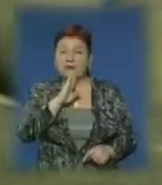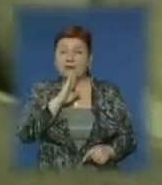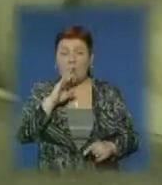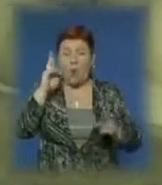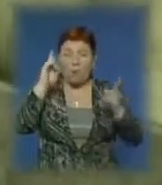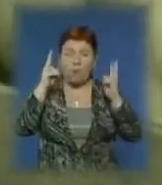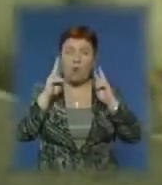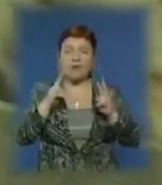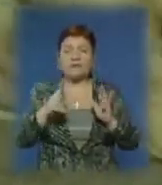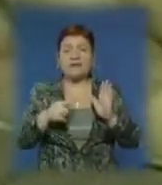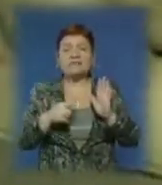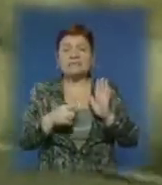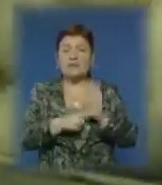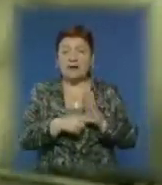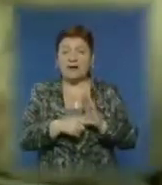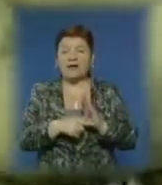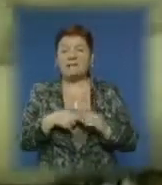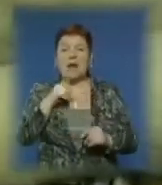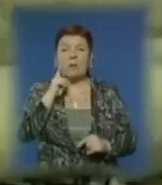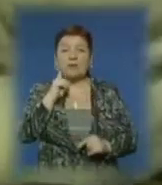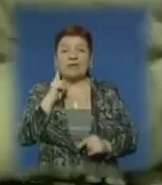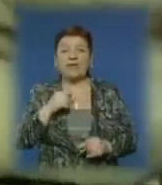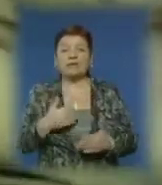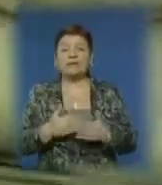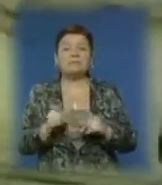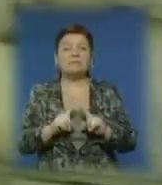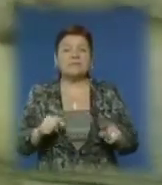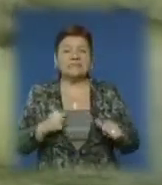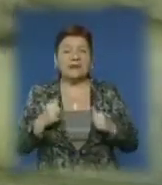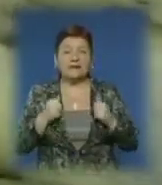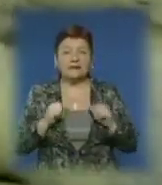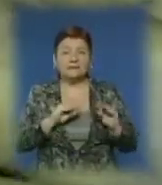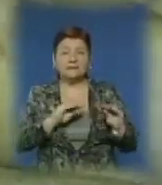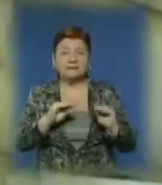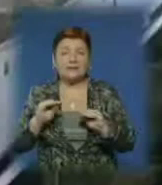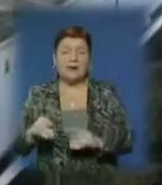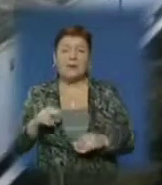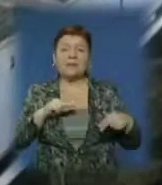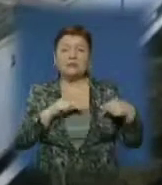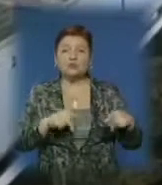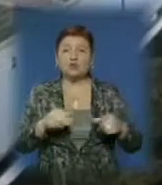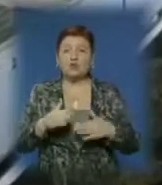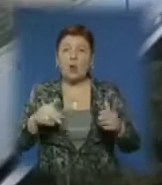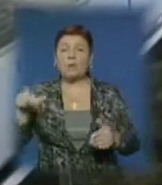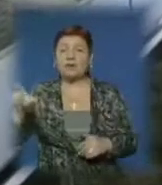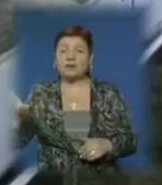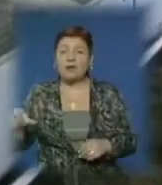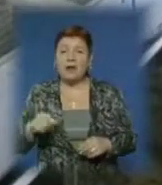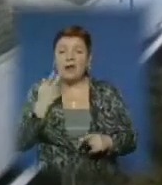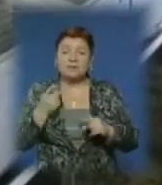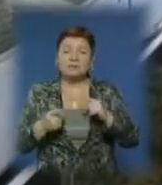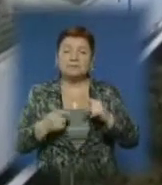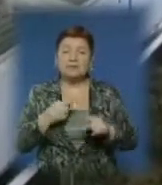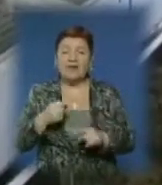щороку дає сім окролів. За молодняком тут особливо стараний догляд працюючого персоналу та постійний професійний нагляд